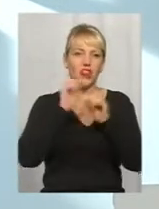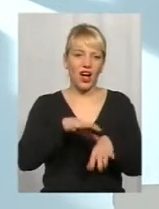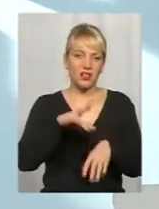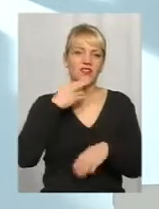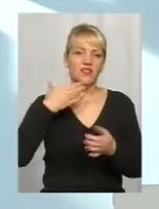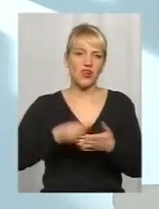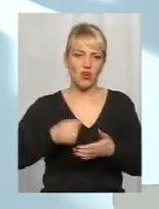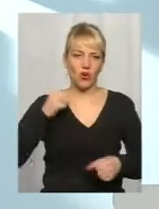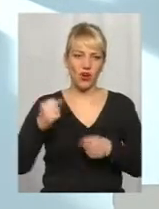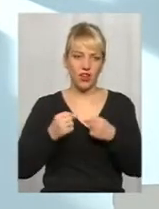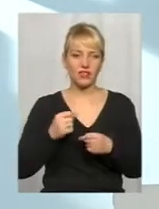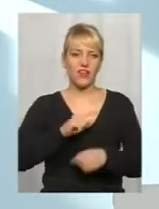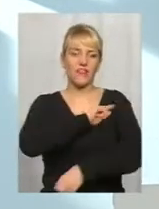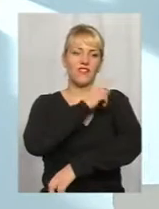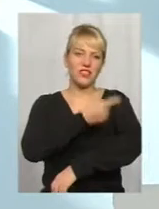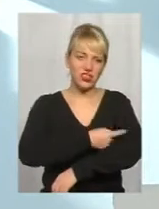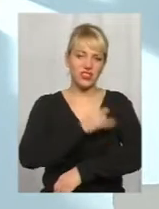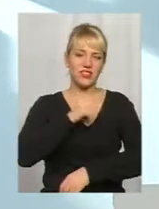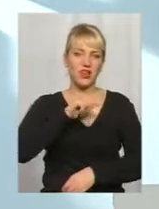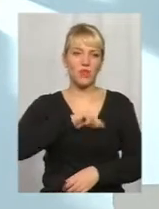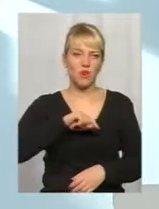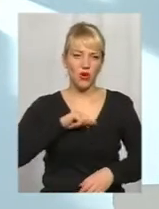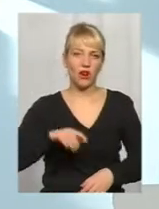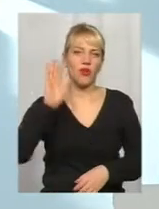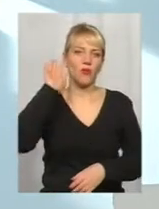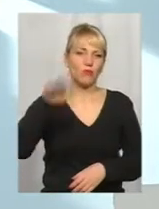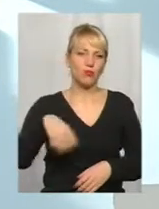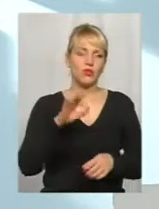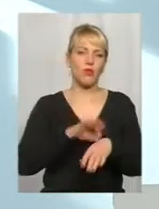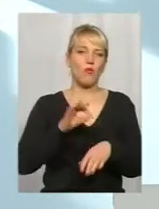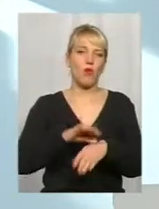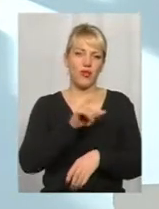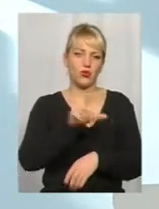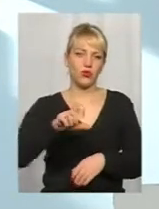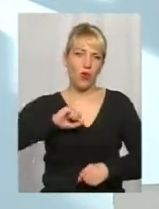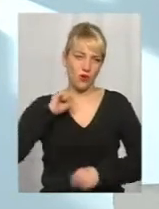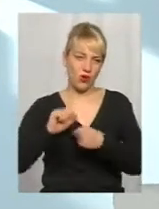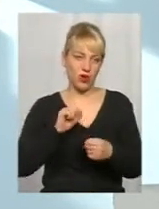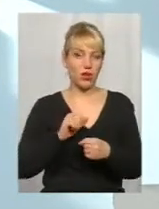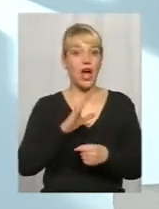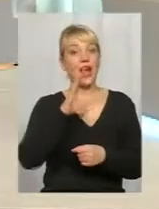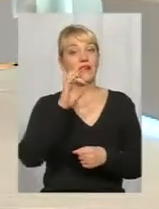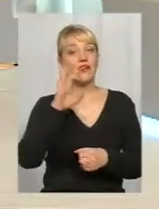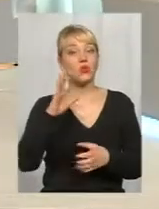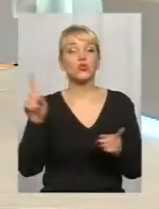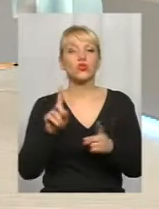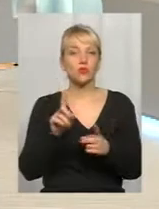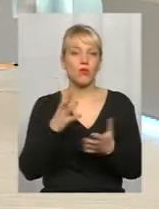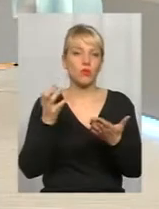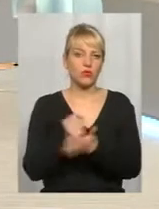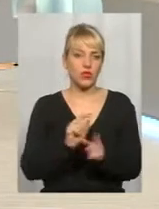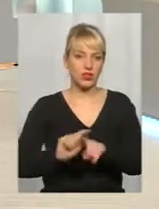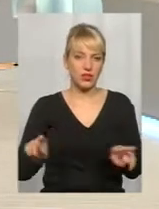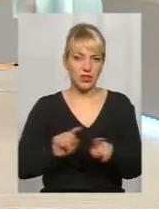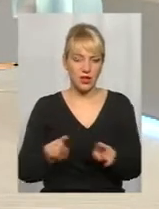Начихати, як говориться, физически, і начихати морально. Пусть болеють, раз він болеє. І тоді вірус повинен вірусу новий доступ к новим клеткам.